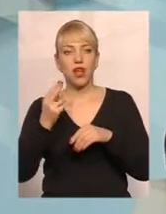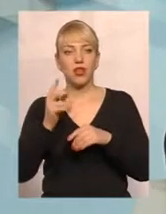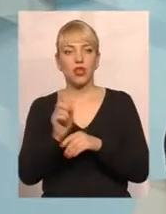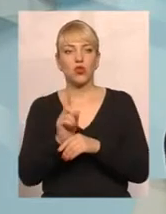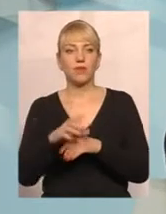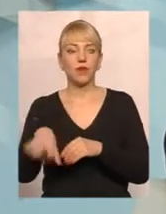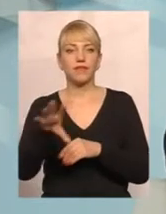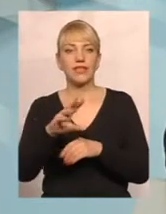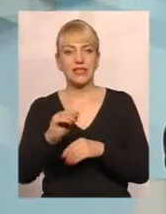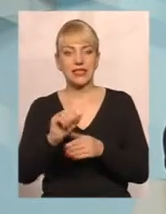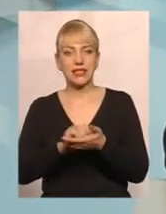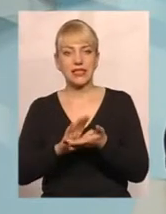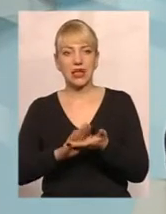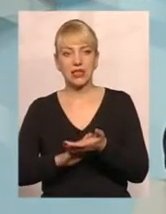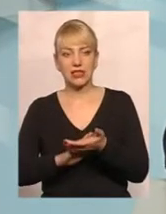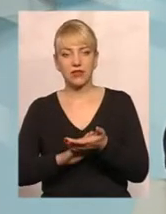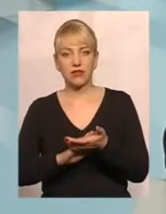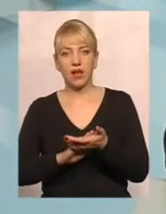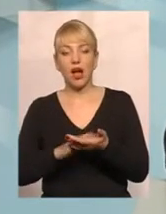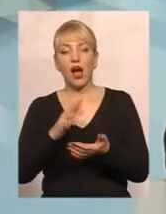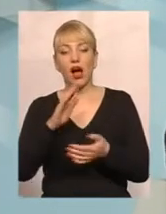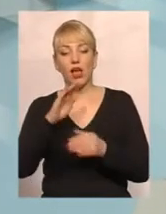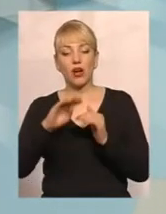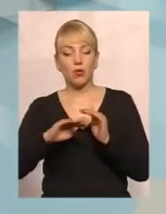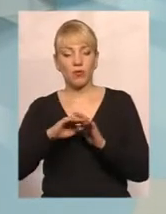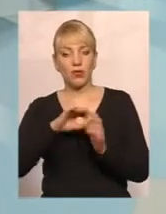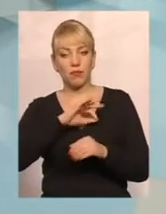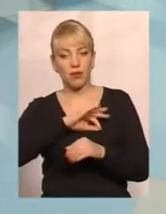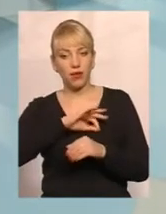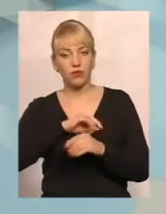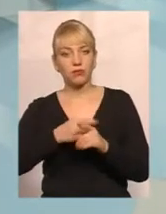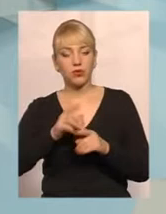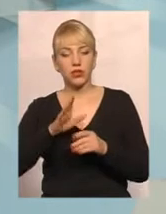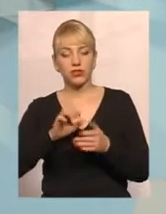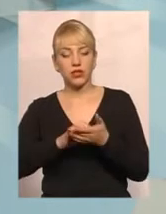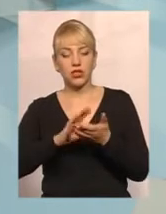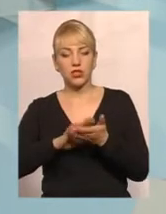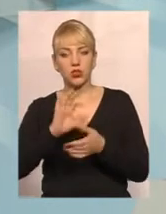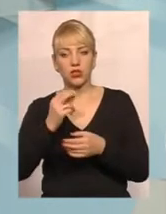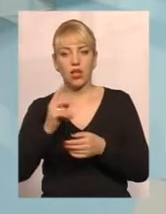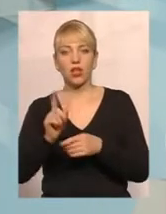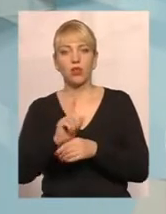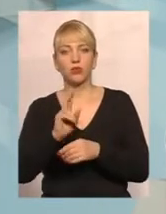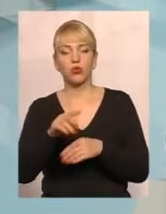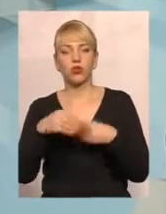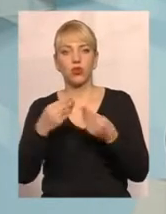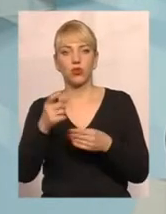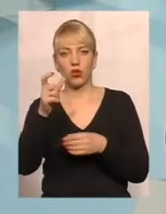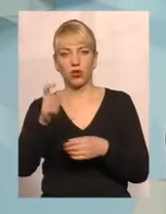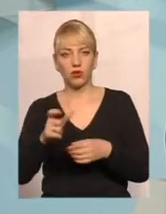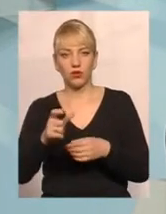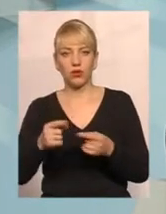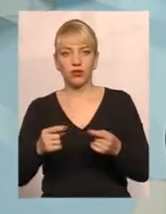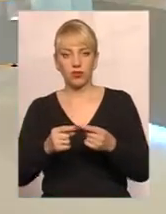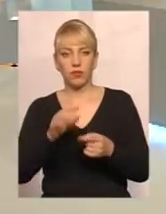зареєстрованих. А під пільгу буде тільки в даній ситуації врахована лише соціальна норма, яка надається конкретному пільговику. Дякую за